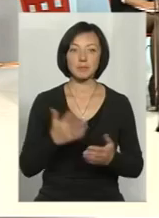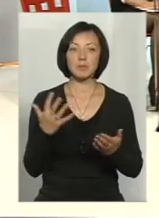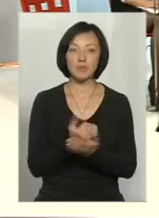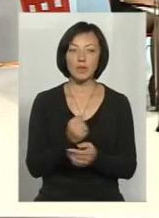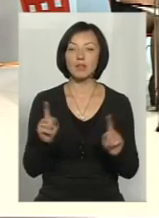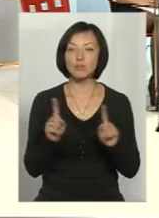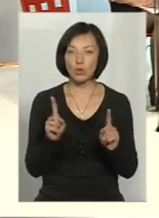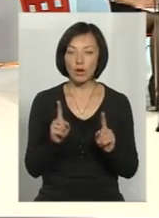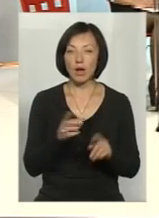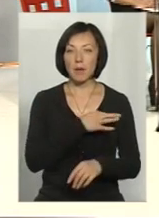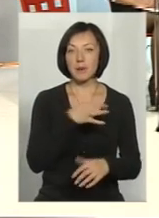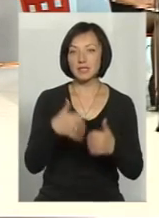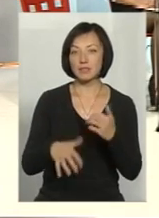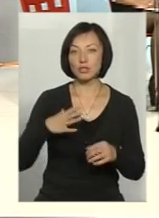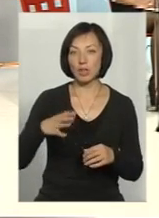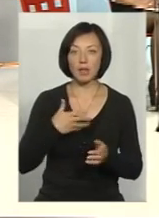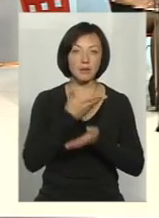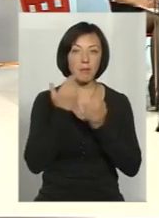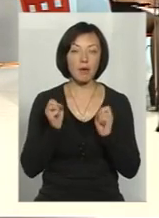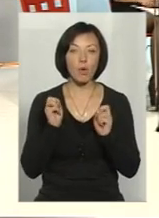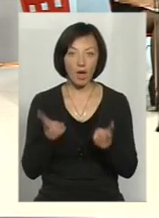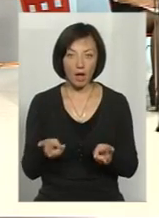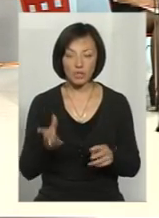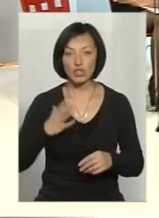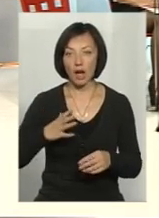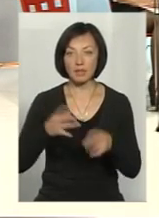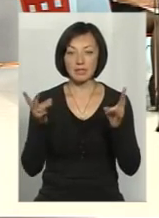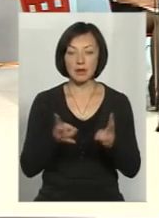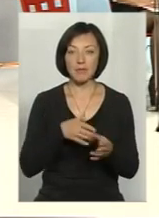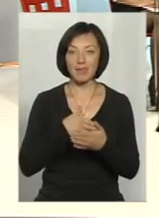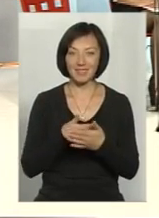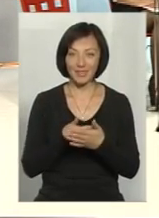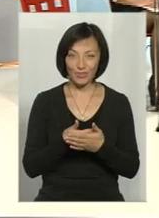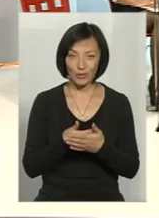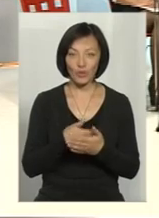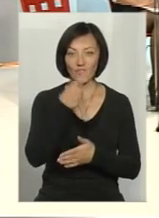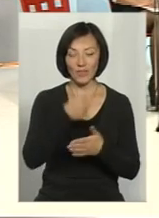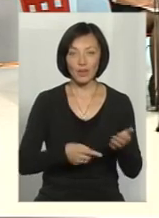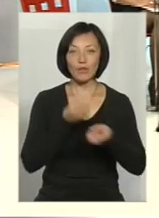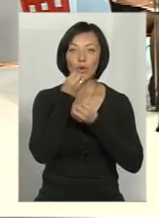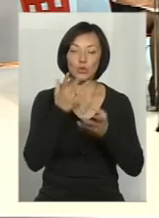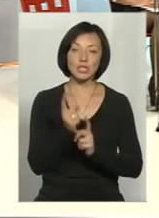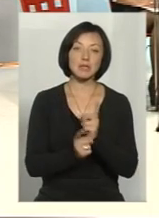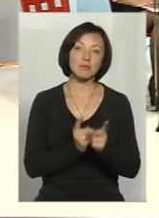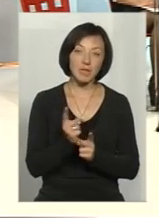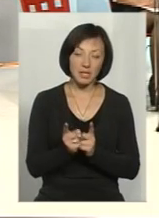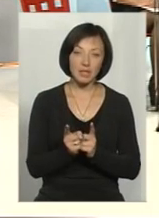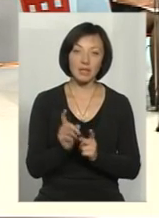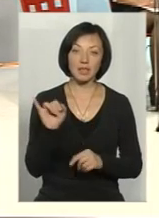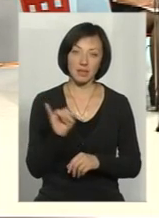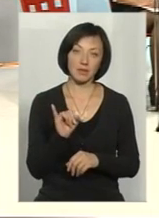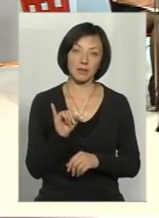пасивно чекати не маємо як. Чекати треба активно і вірити в хороші зміни, разом з тим